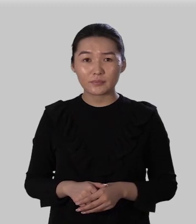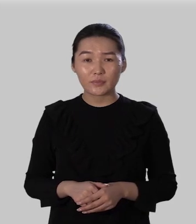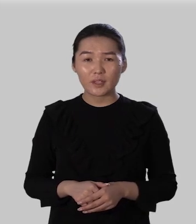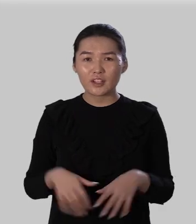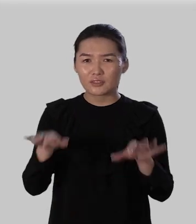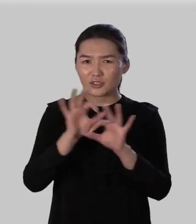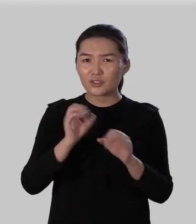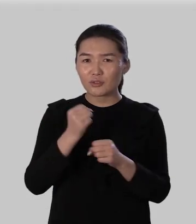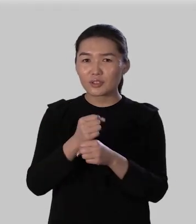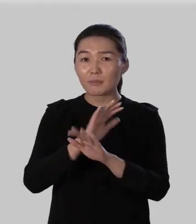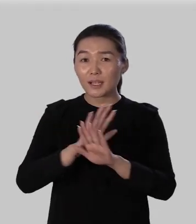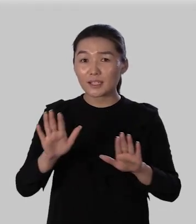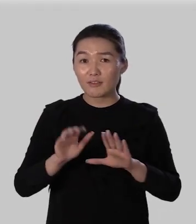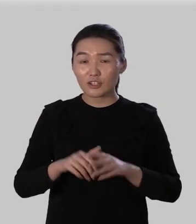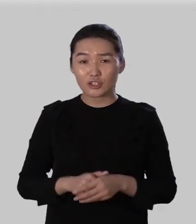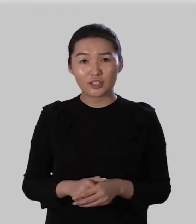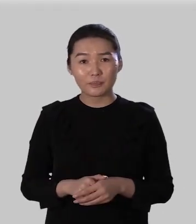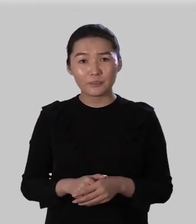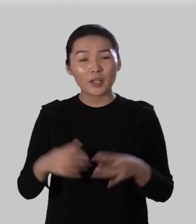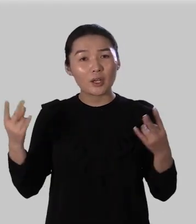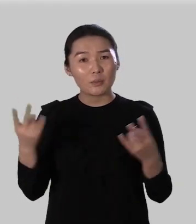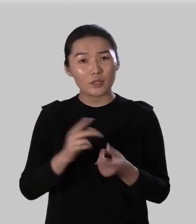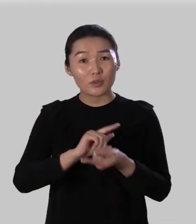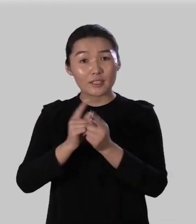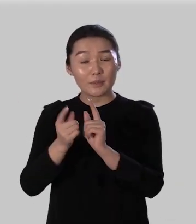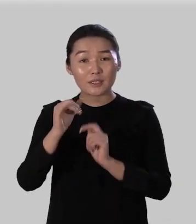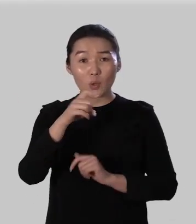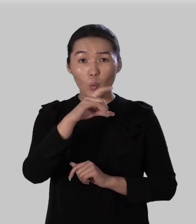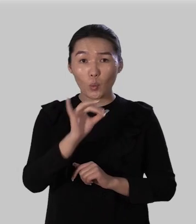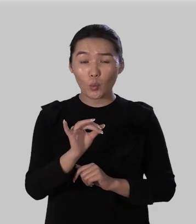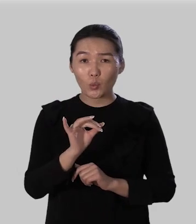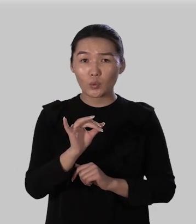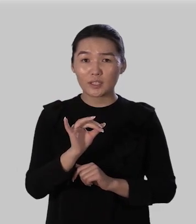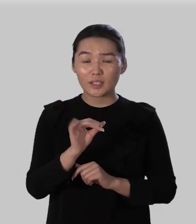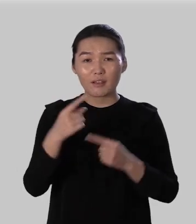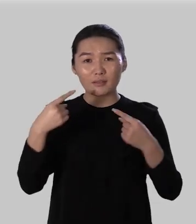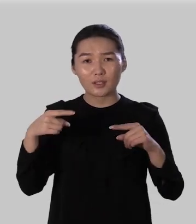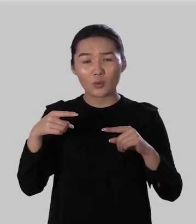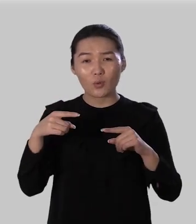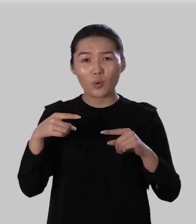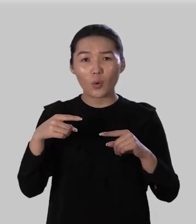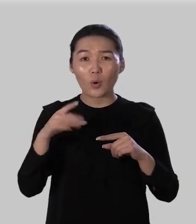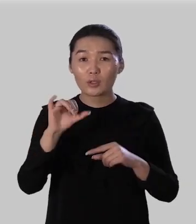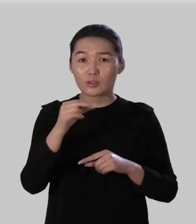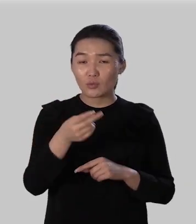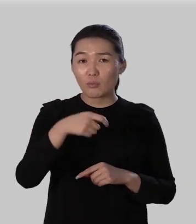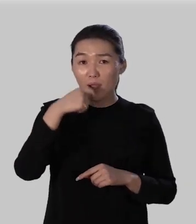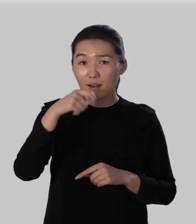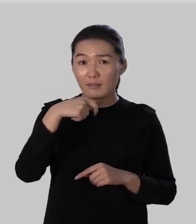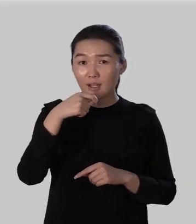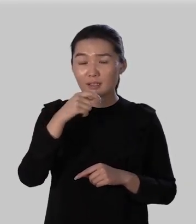ничего не поделаешь придется за место ухи пустых щец похлевать